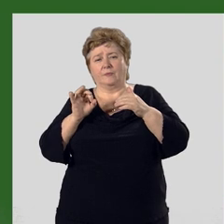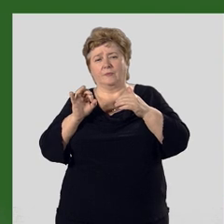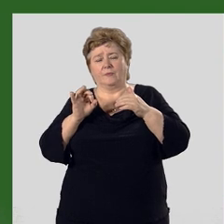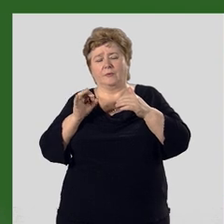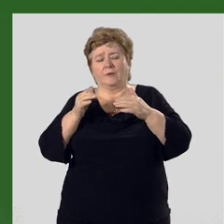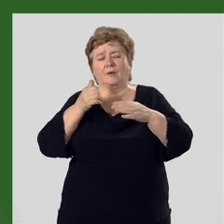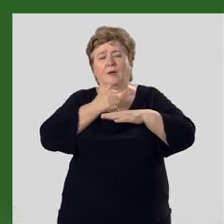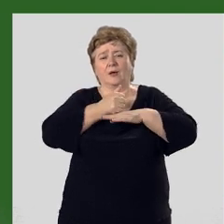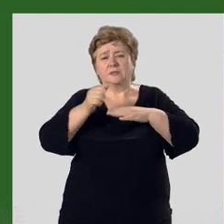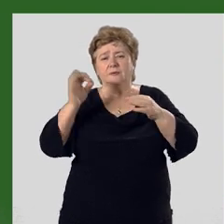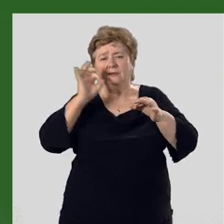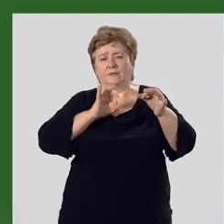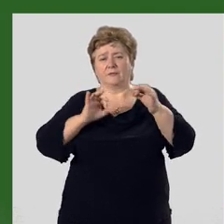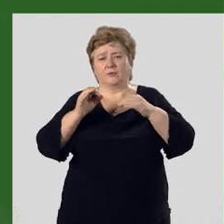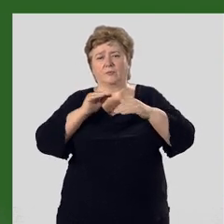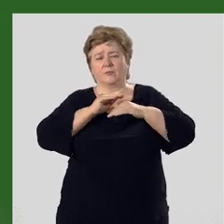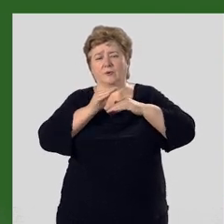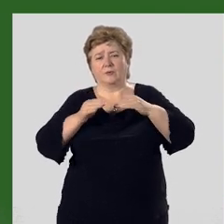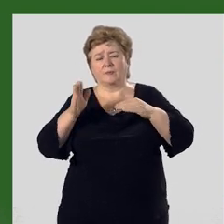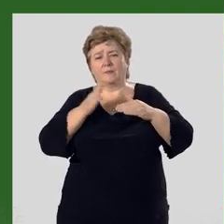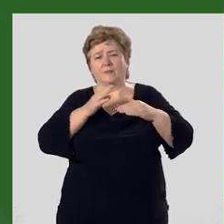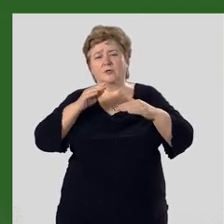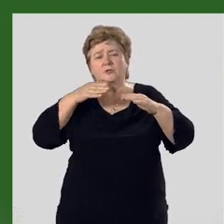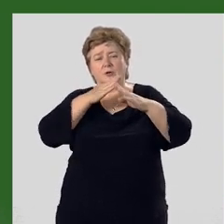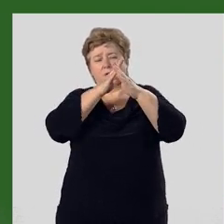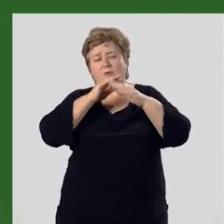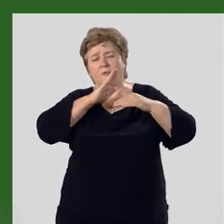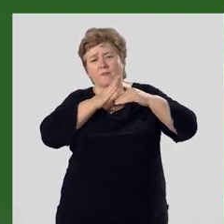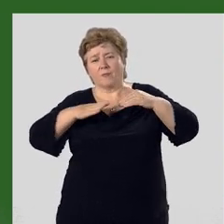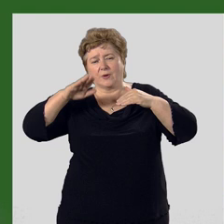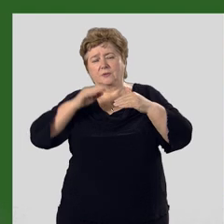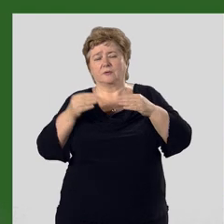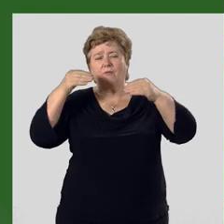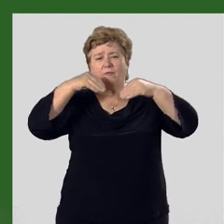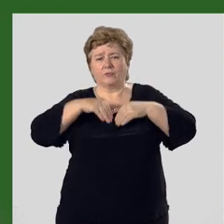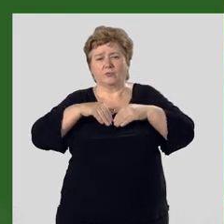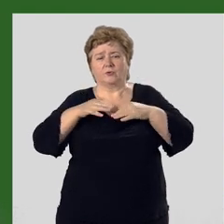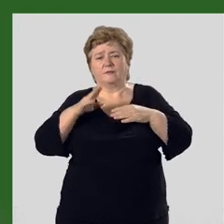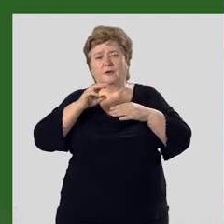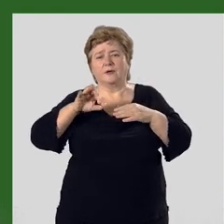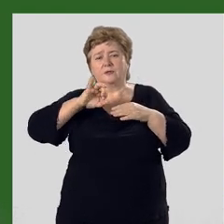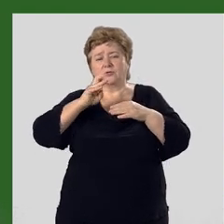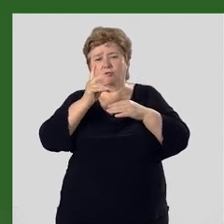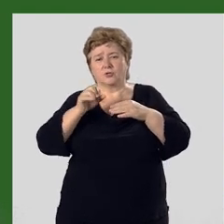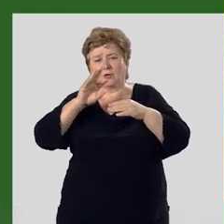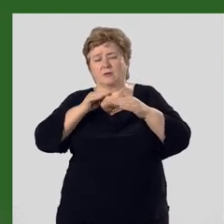Основные формы рельефа в межгорных долинах и впадинах внутреннего Тиньшане